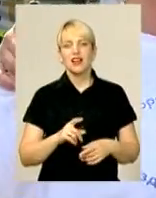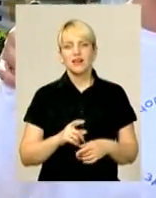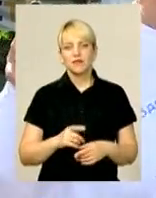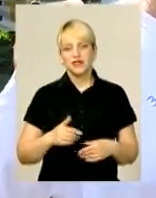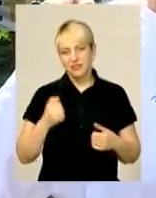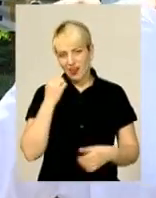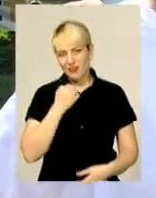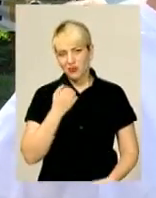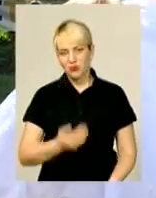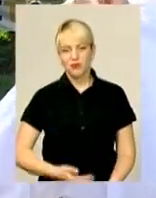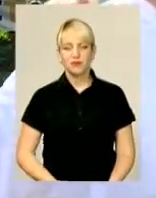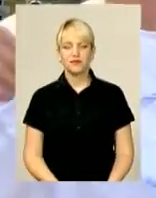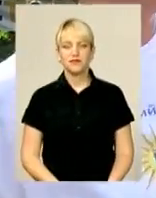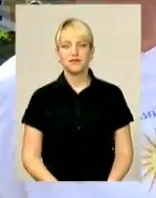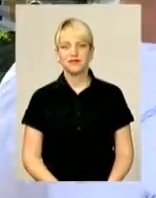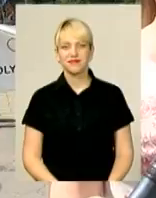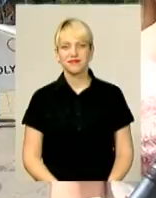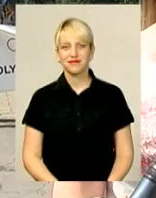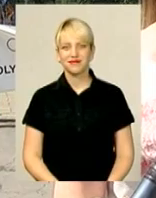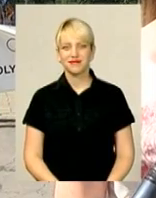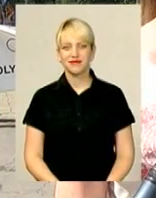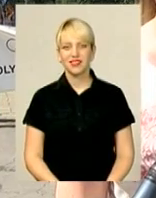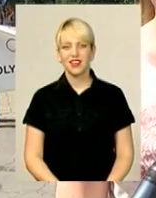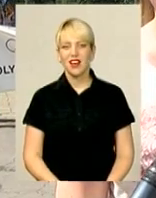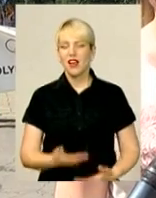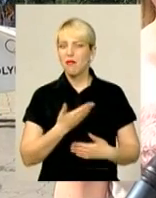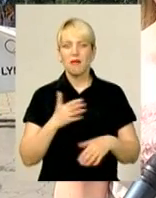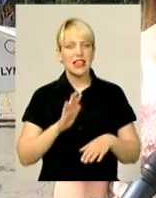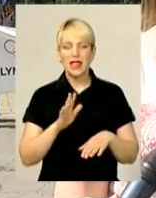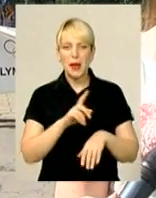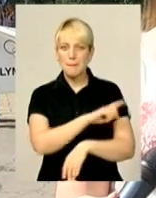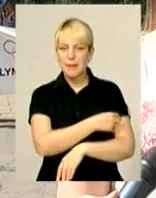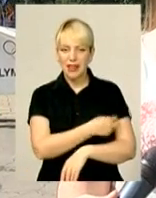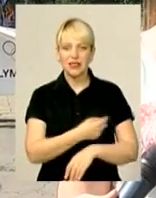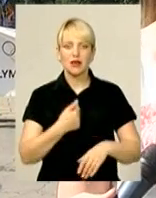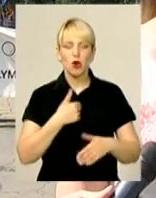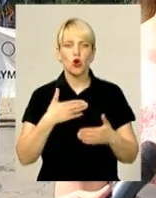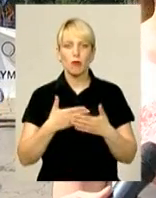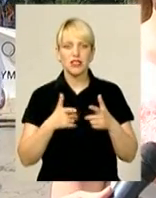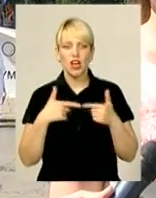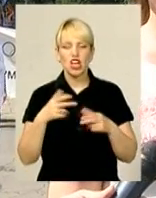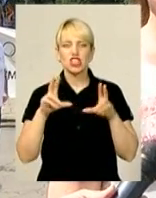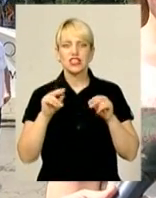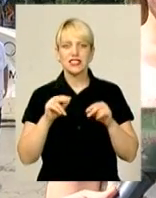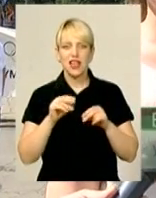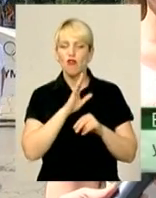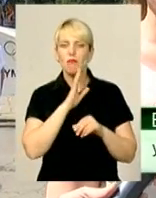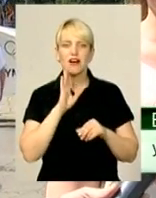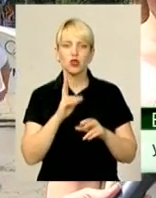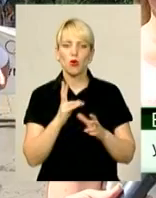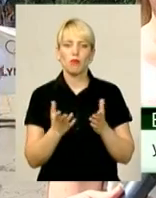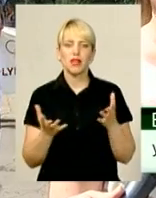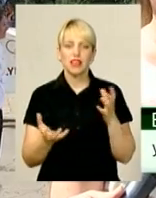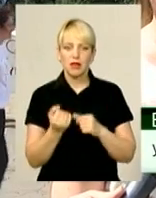дякую». «Ми не медики, ми громадська організація «Щасливе материнство», які підтримують матусю в